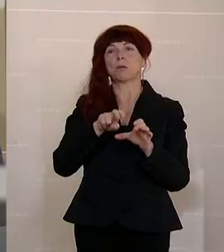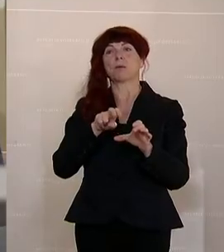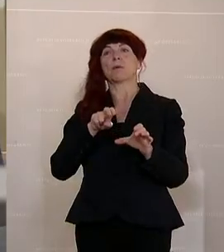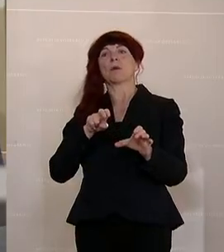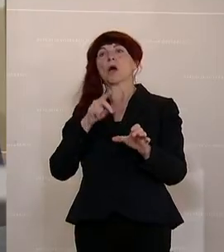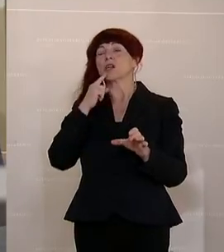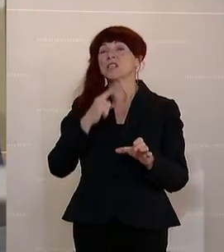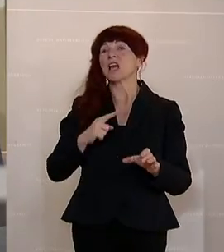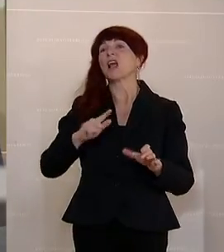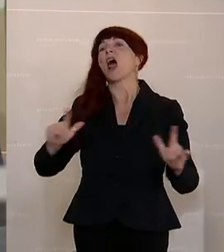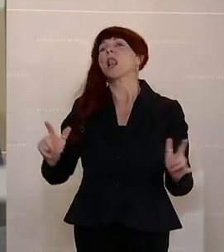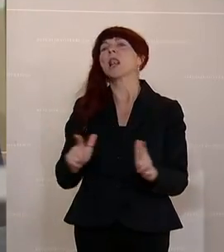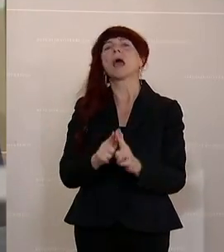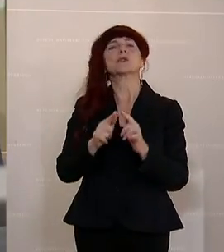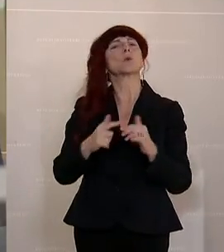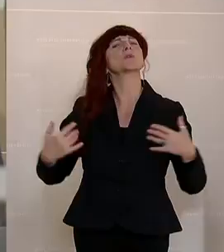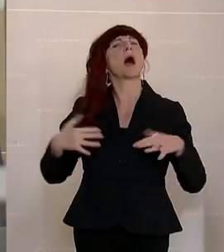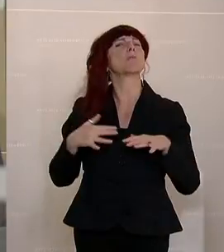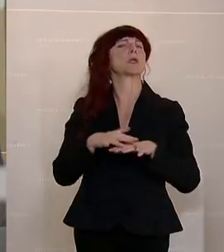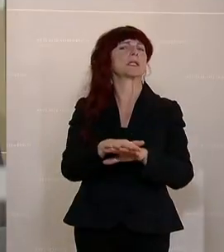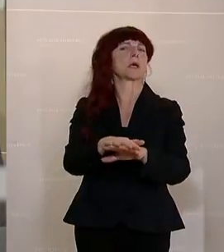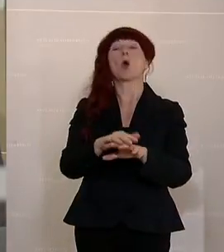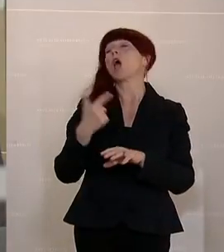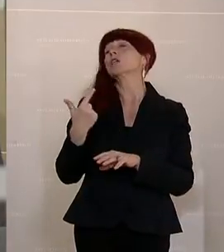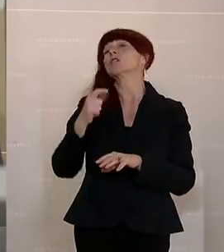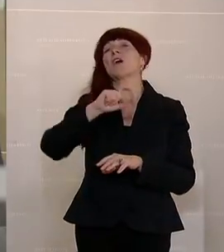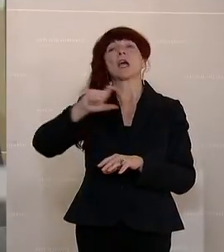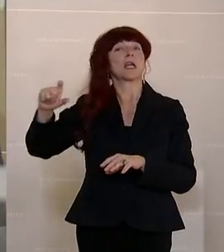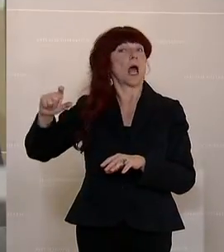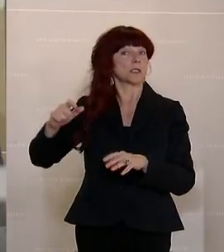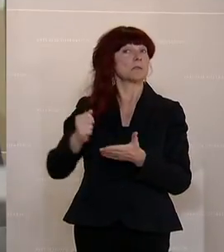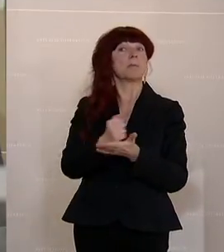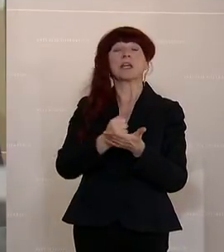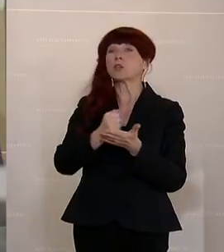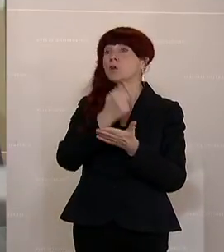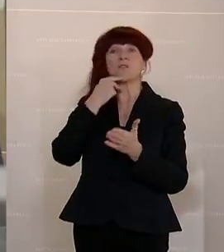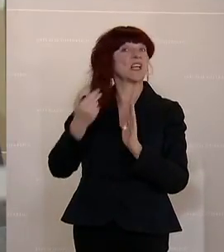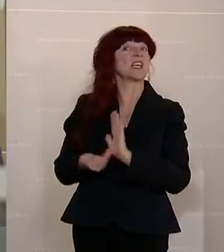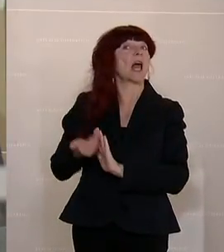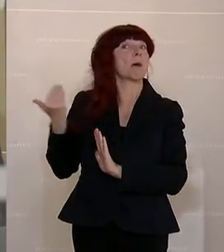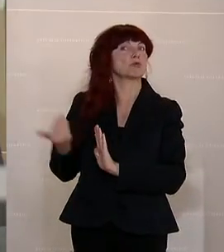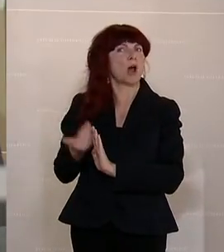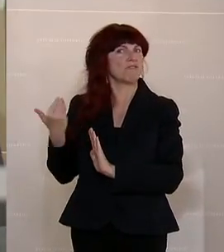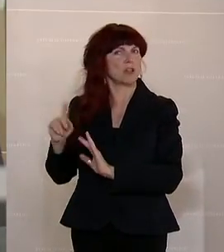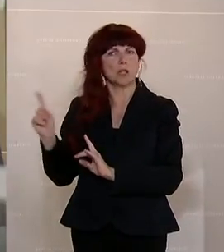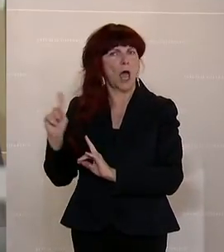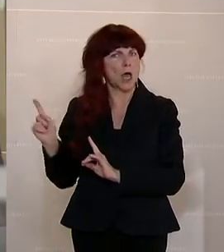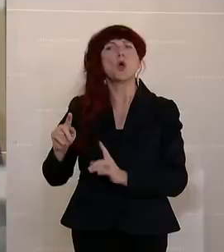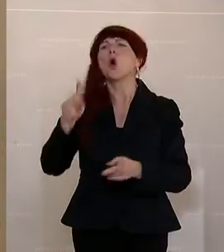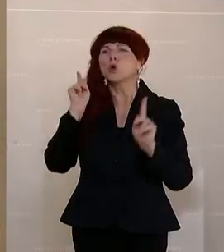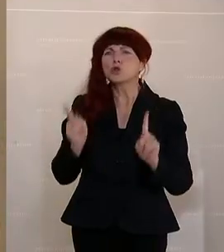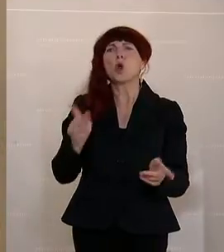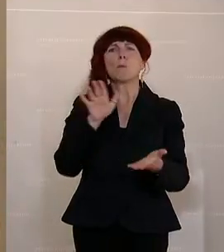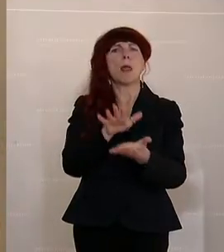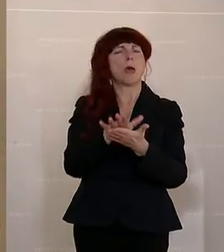Leistungsharmonisierungen. Da sagen, na nein, die Zwei-Klassen-Medizin wollten wir eh nie abschaffen, die wollen wir jetzt noch einzementieren, so wie die Abgeordnete